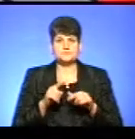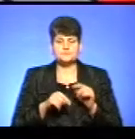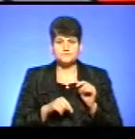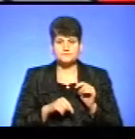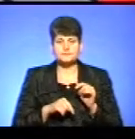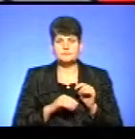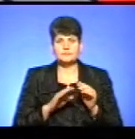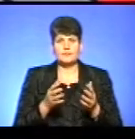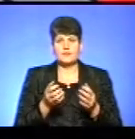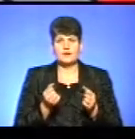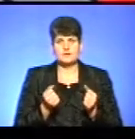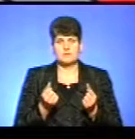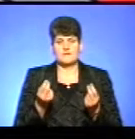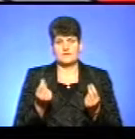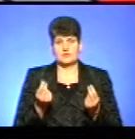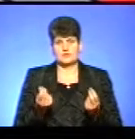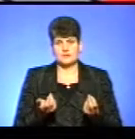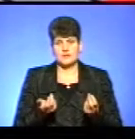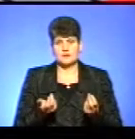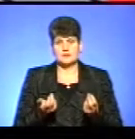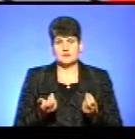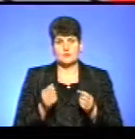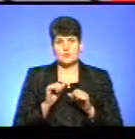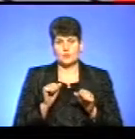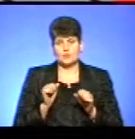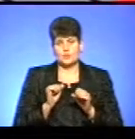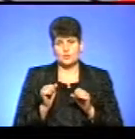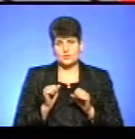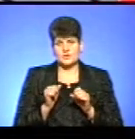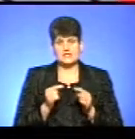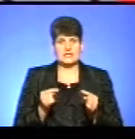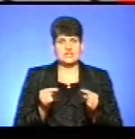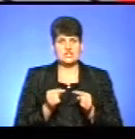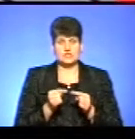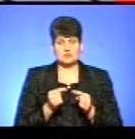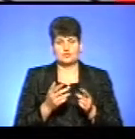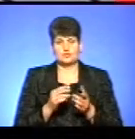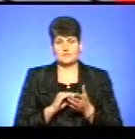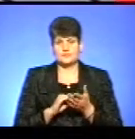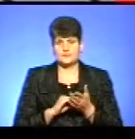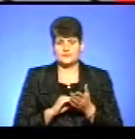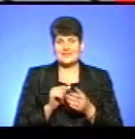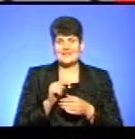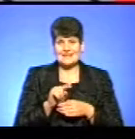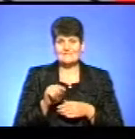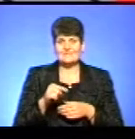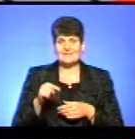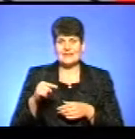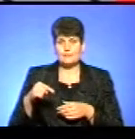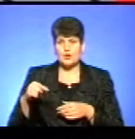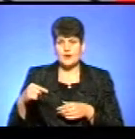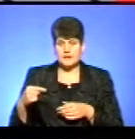фінансування. Тому уряд дуже чітко визначив ті вимоги до того,